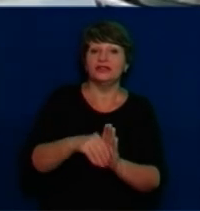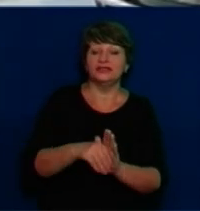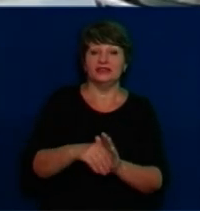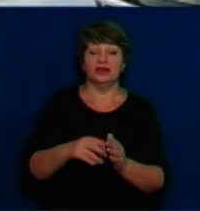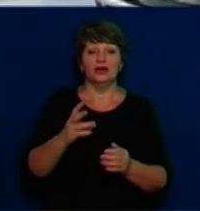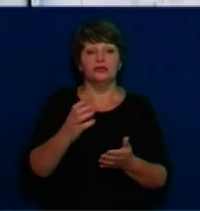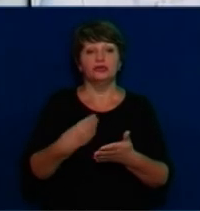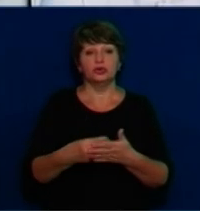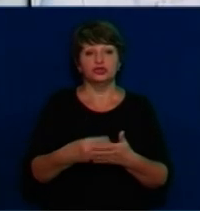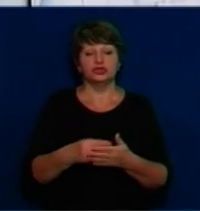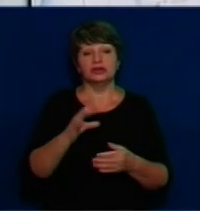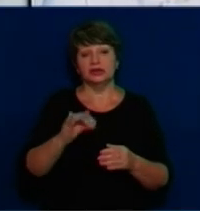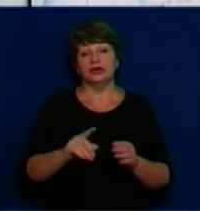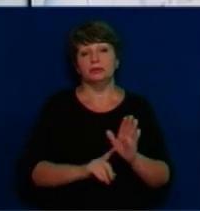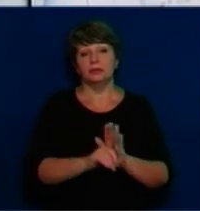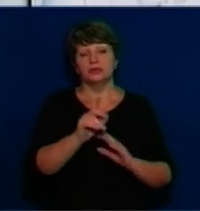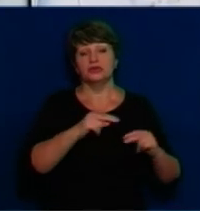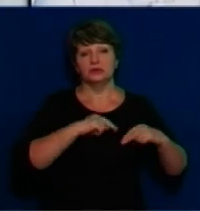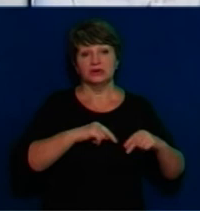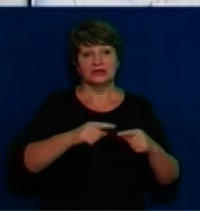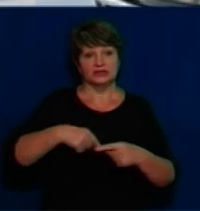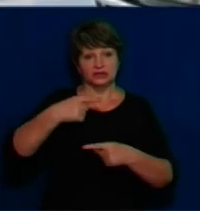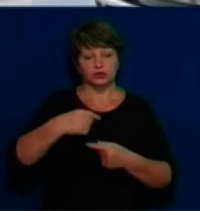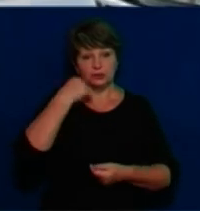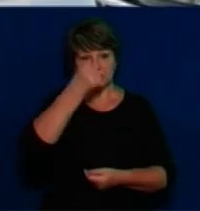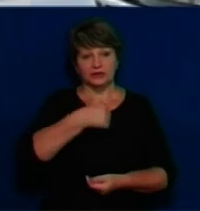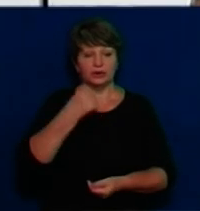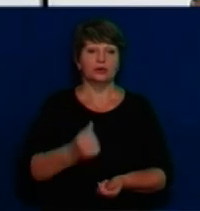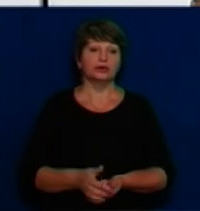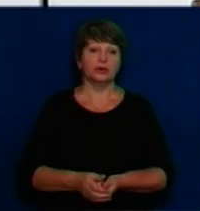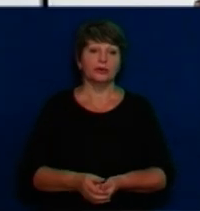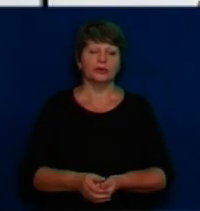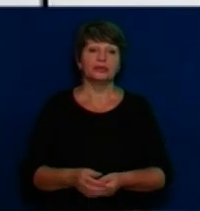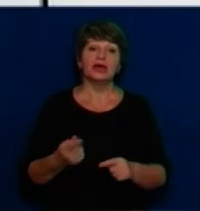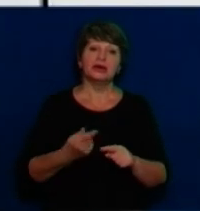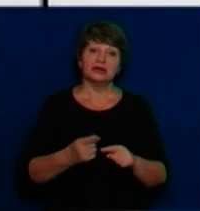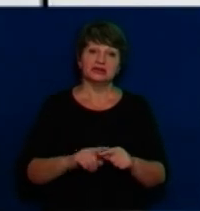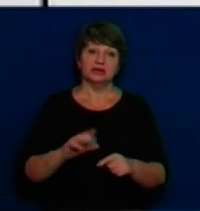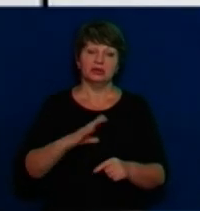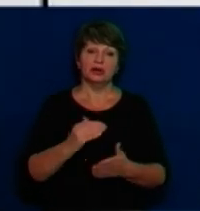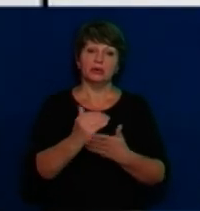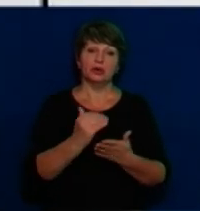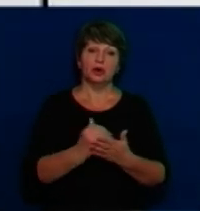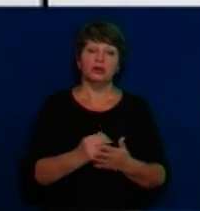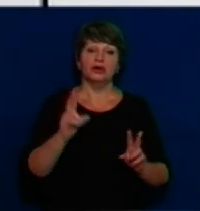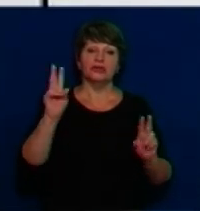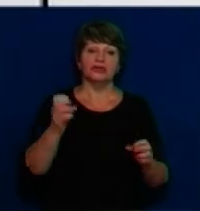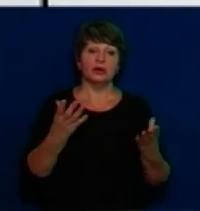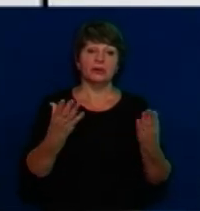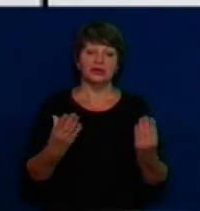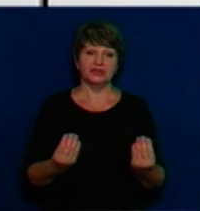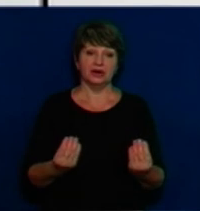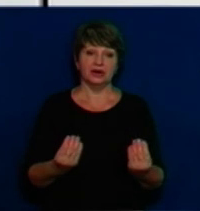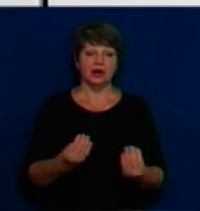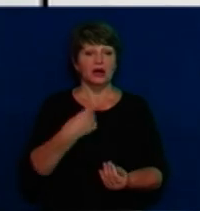працювати вже з наступного року. Дякую вам. Шановні телегідичі, це була програма «Тема дня». Говорили про те,